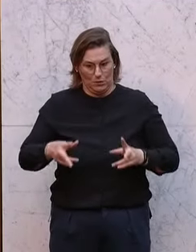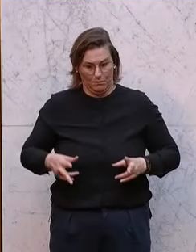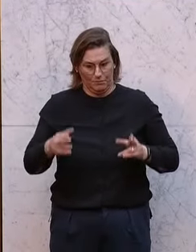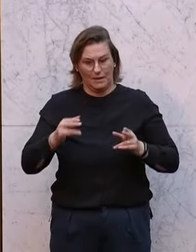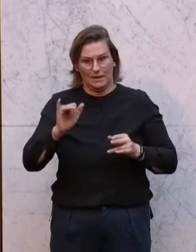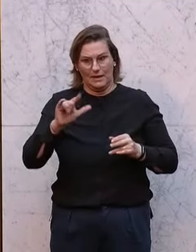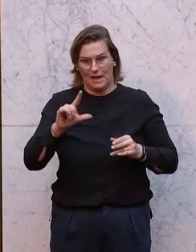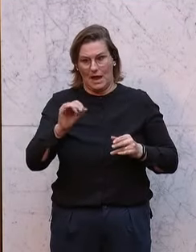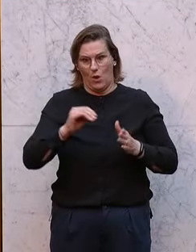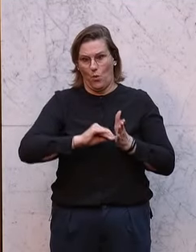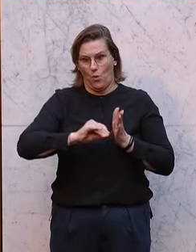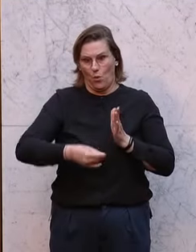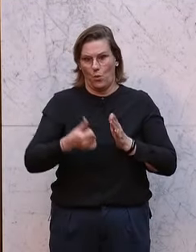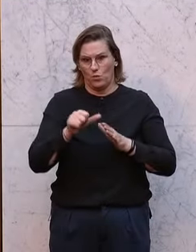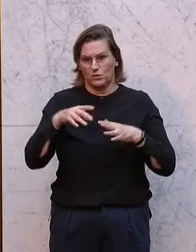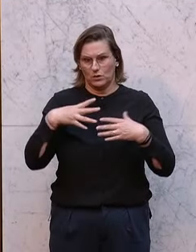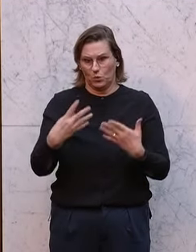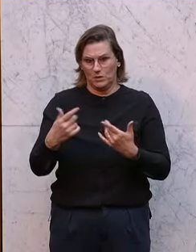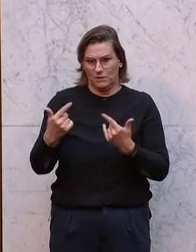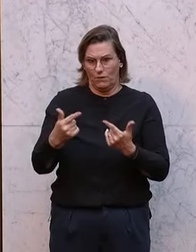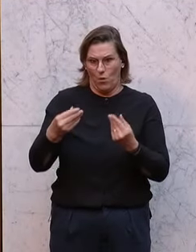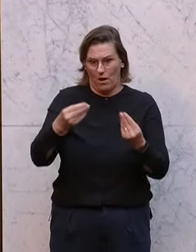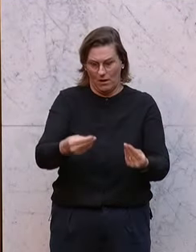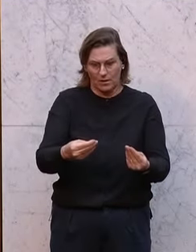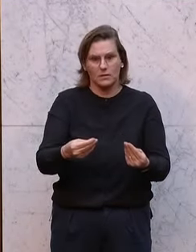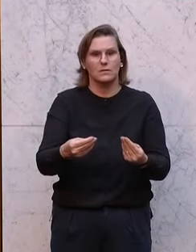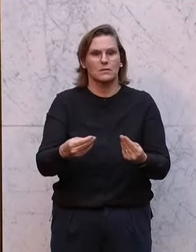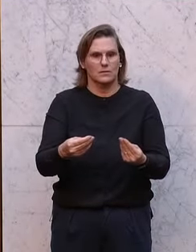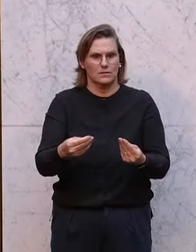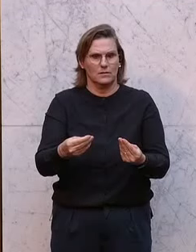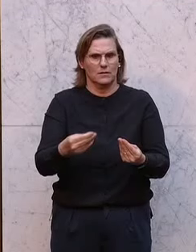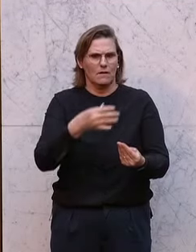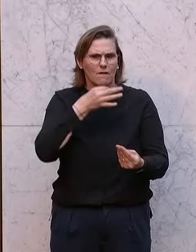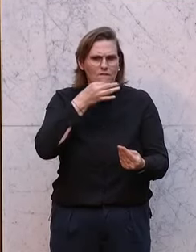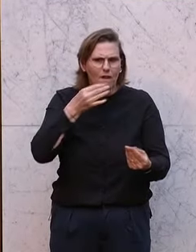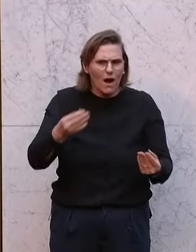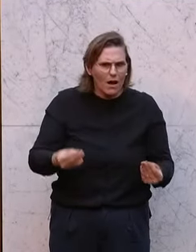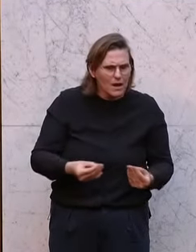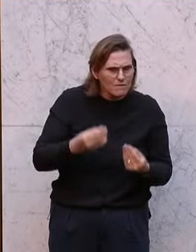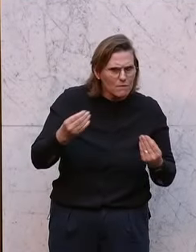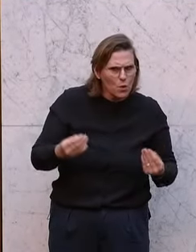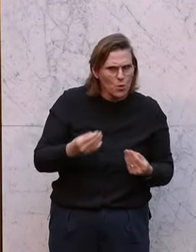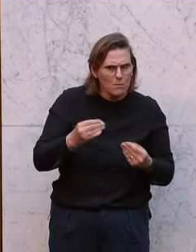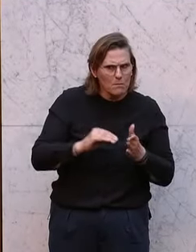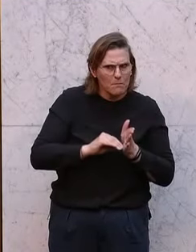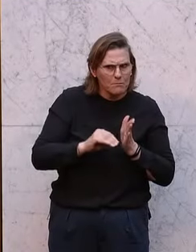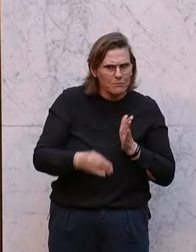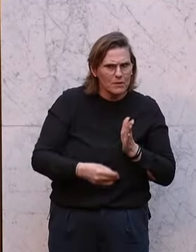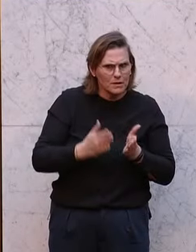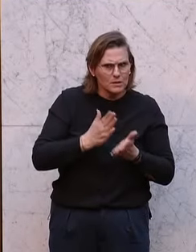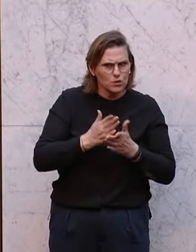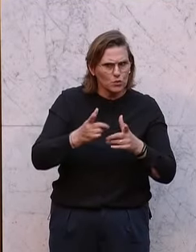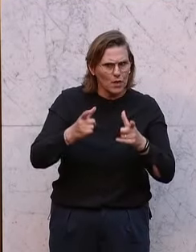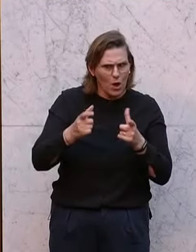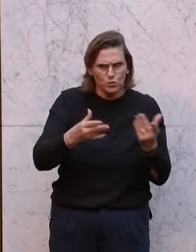ILO-Übereinkommens Nummer 190 vorzulegen. Die Frage ist, warum lag die Ratifizierung zum Beschluss nicht schon im Ausschuss